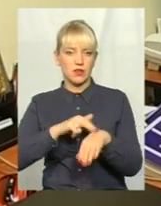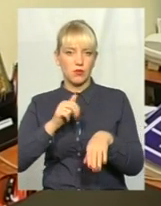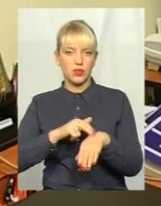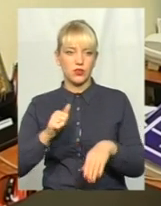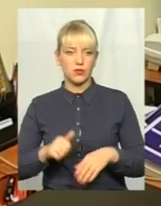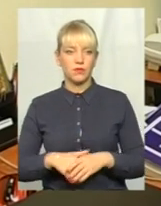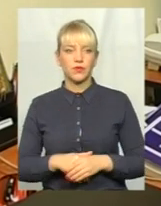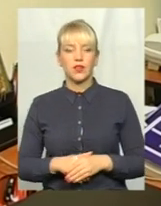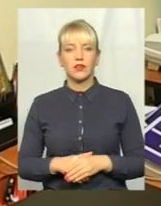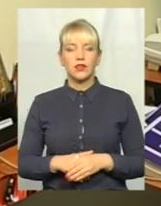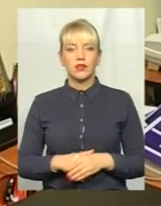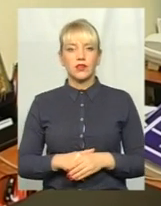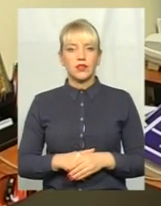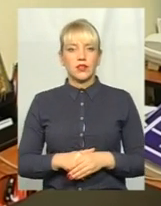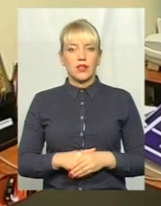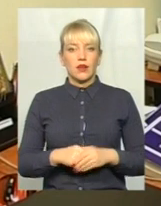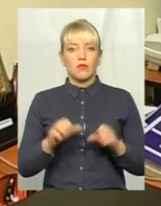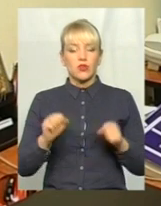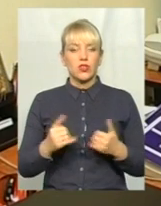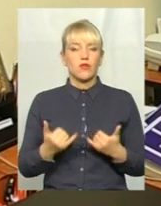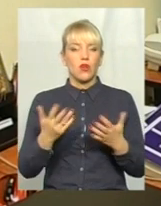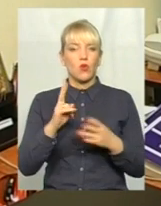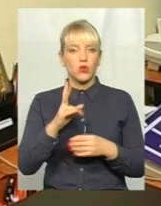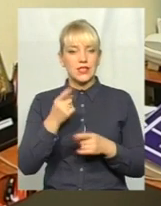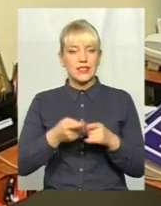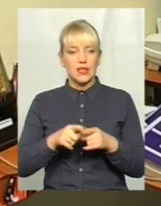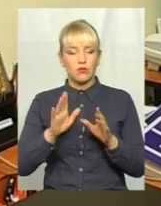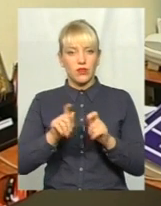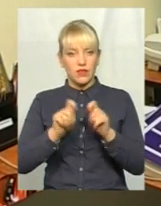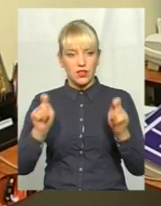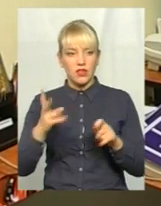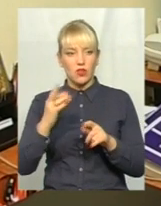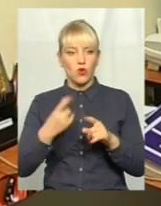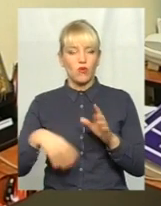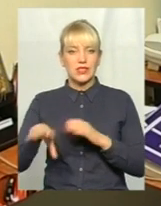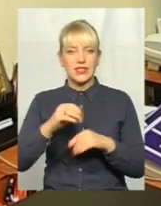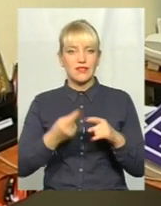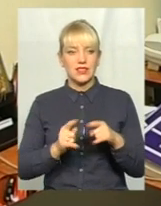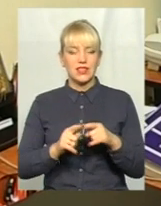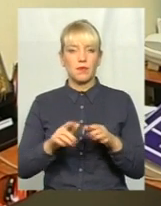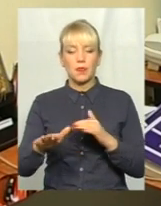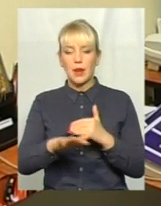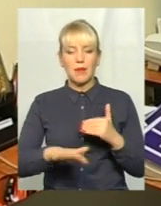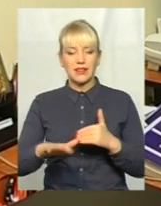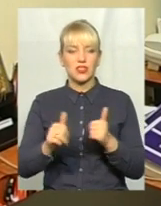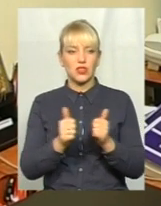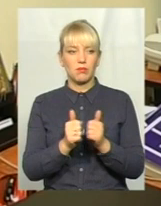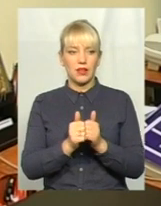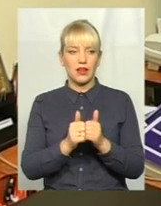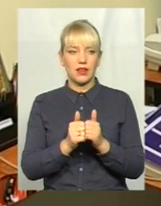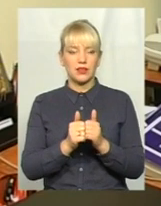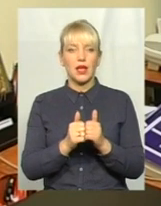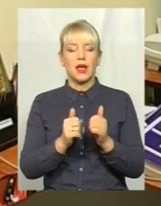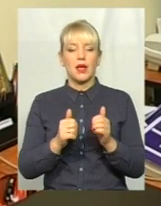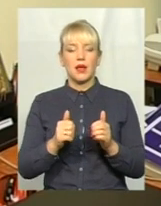Ну, скажімо, можливо, для когось це буде відкриття, але оці всі майданчики перед під'їздами, це не